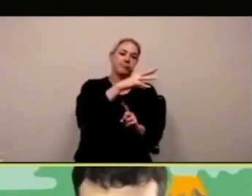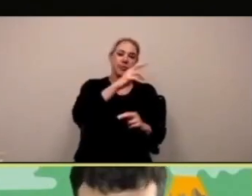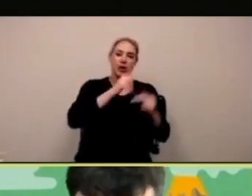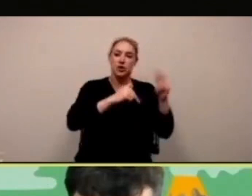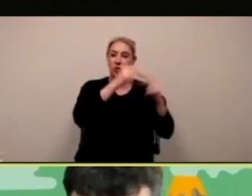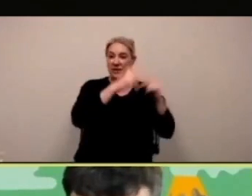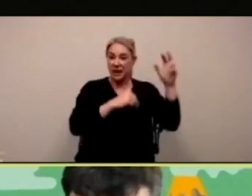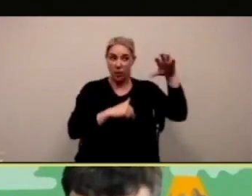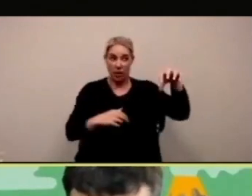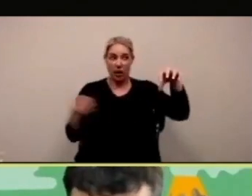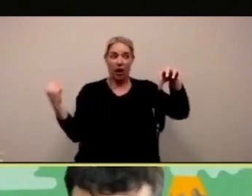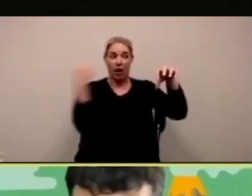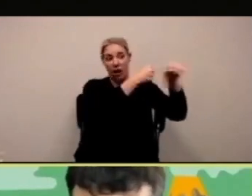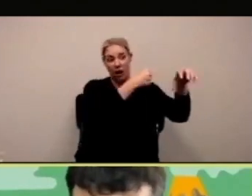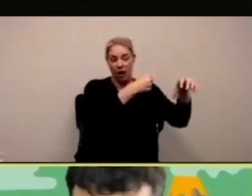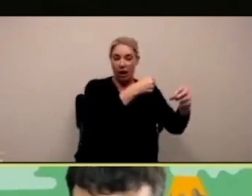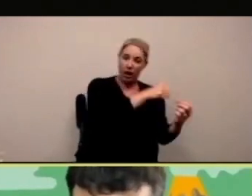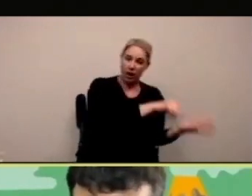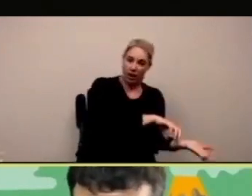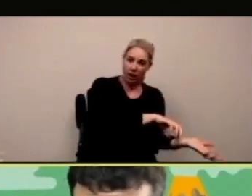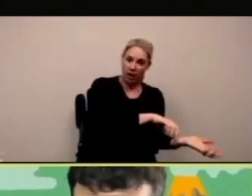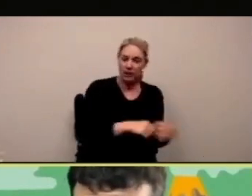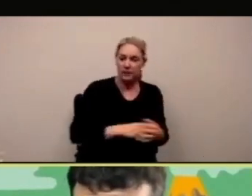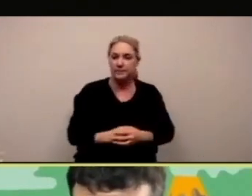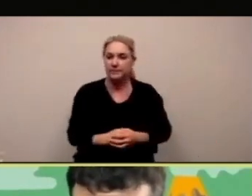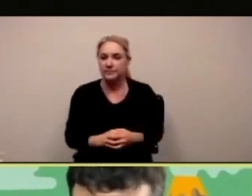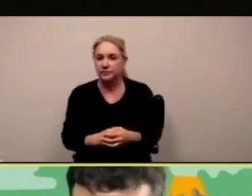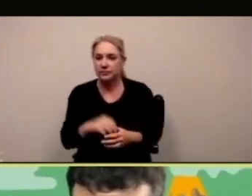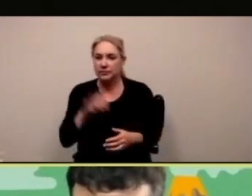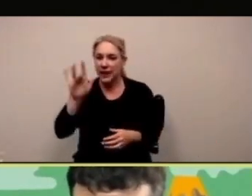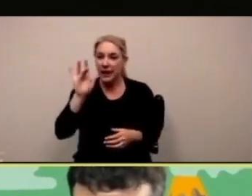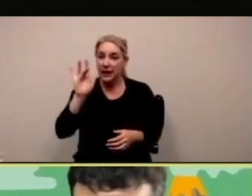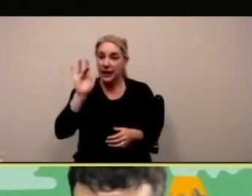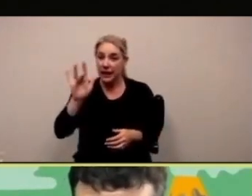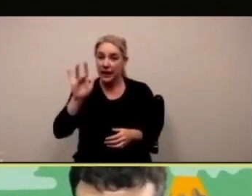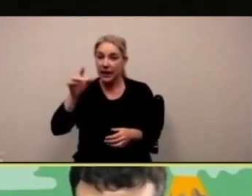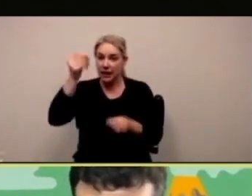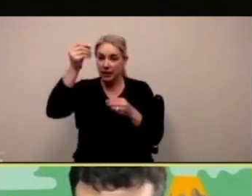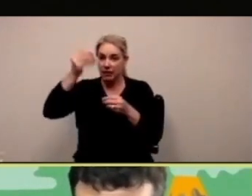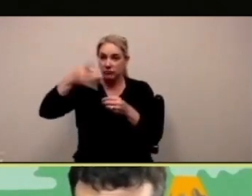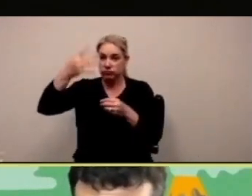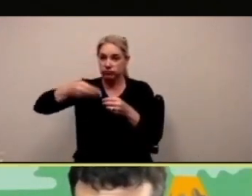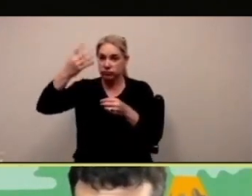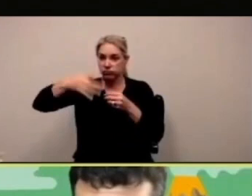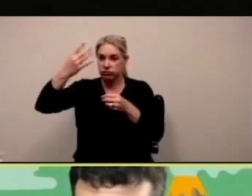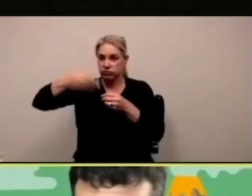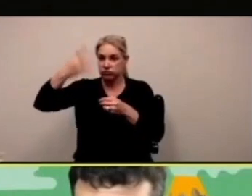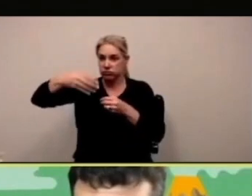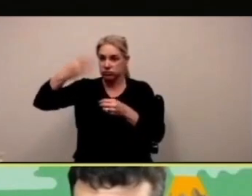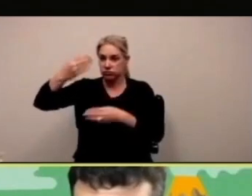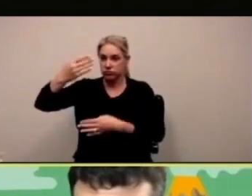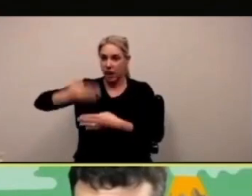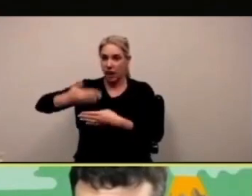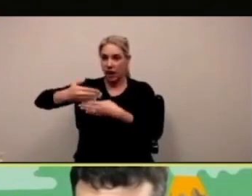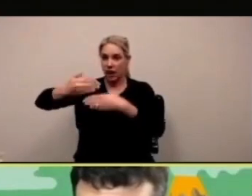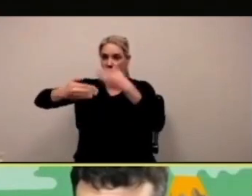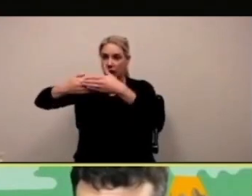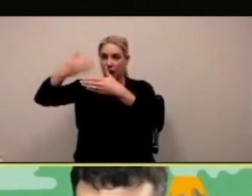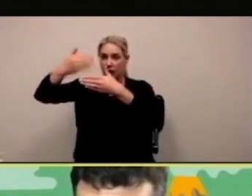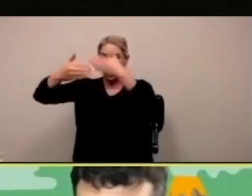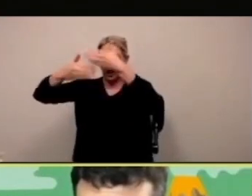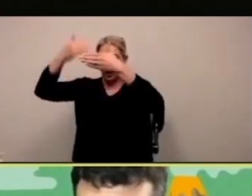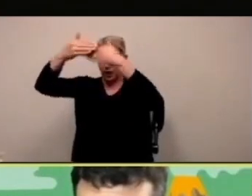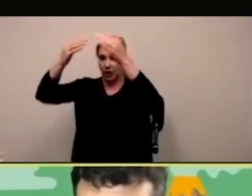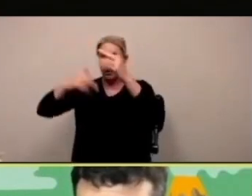vi ricordate anche il gioco di hungry birds che poteva far crollare torri e cose ecco